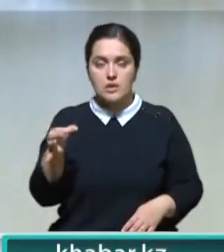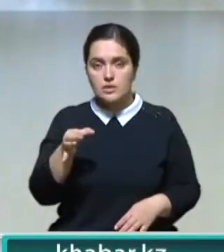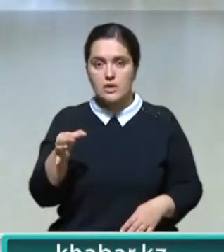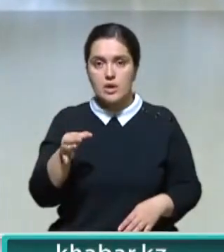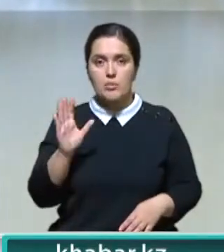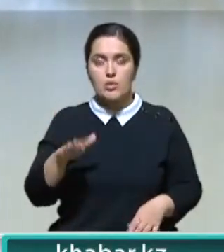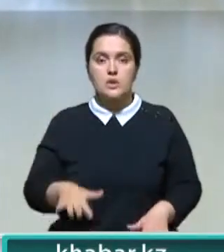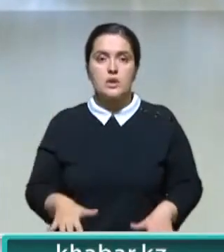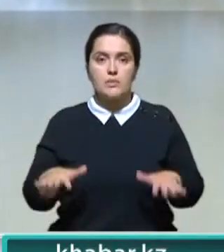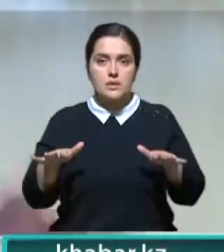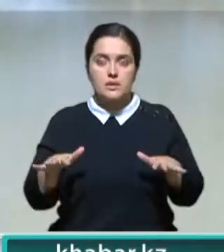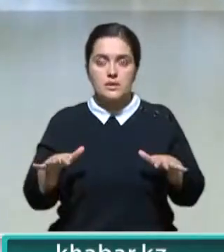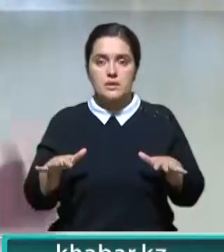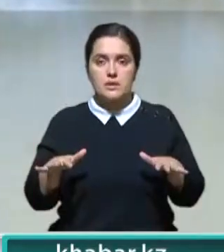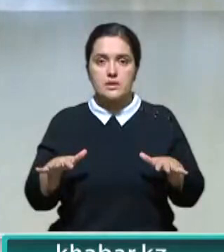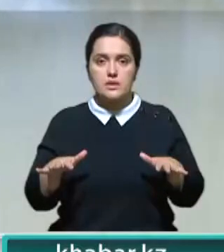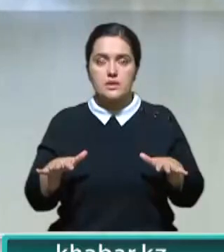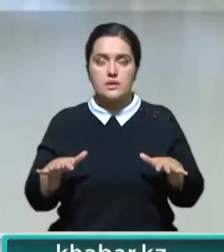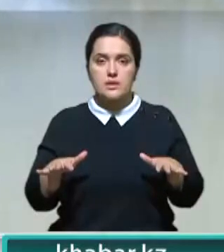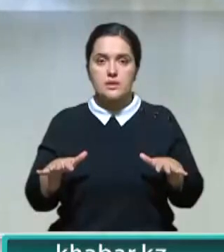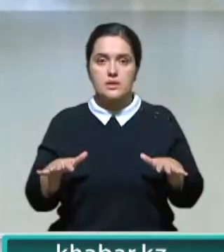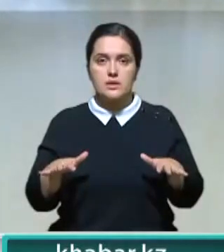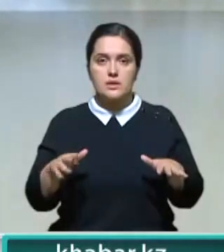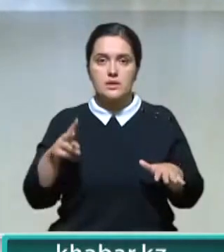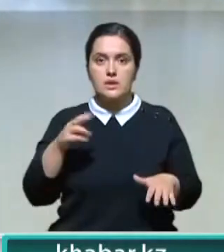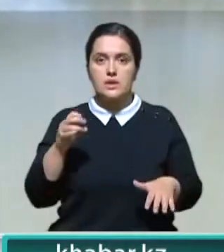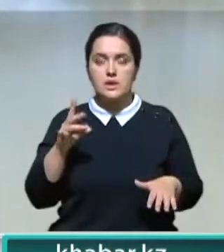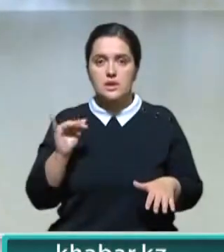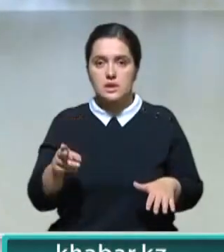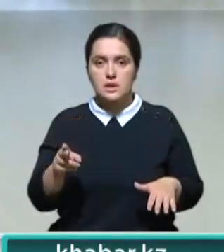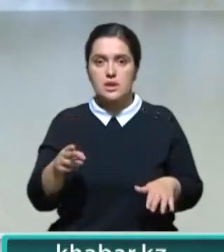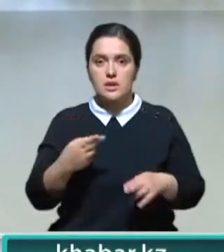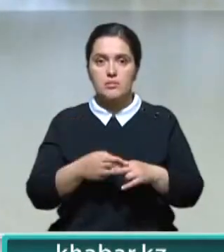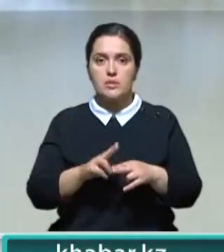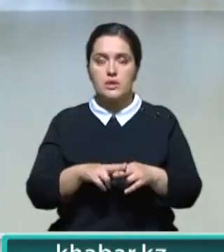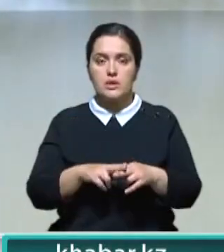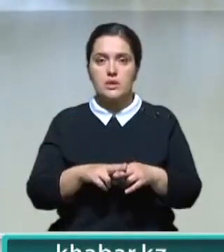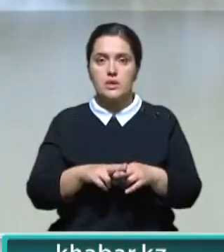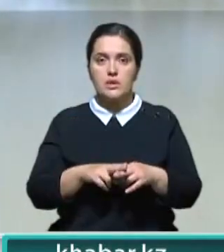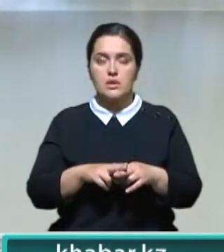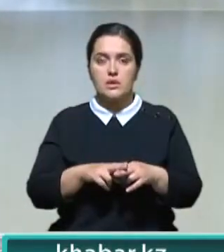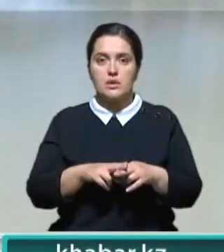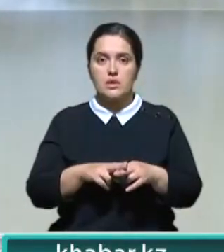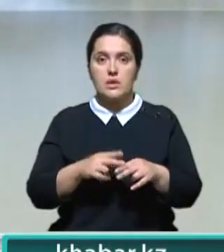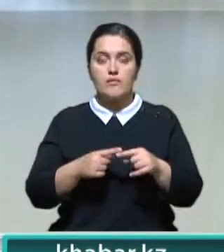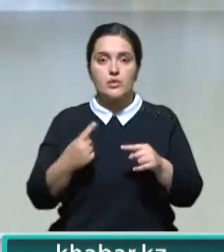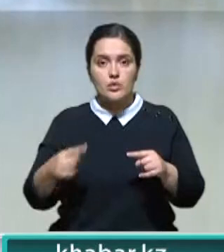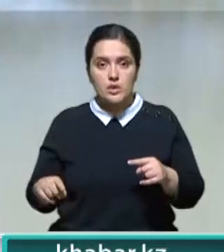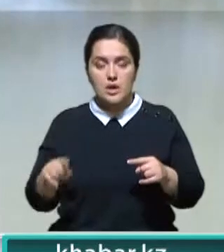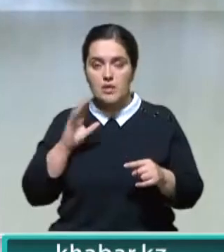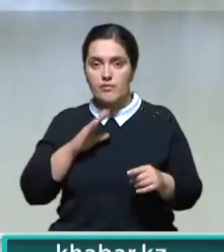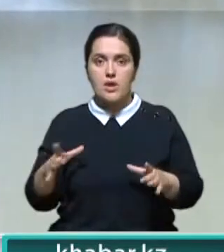заполнения. С ледников интенсивная абляция не наблюдается. В других озерах